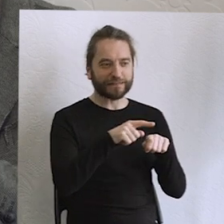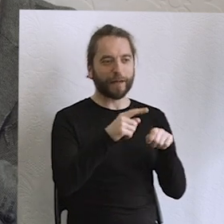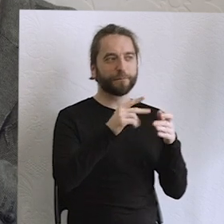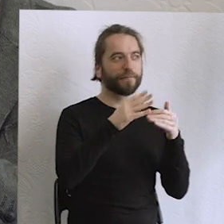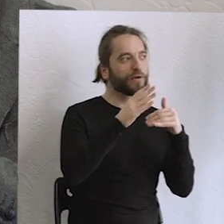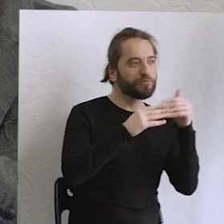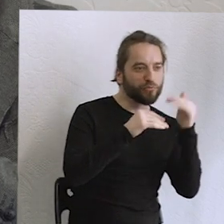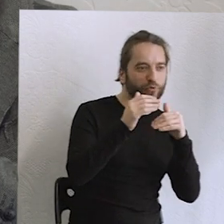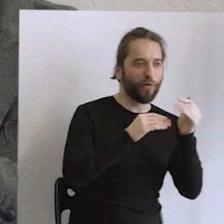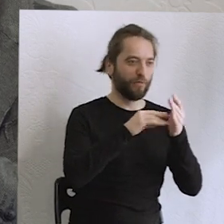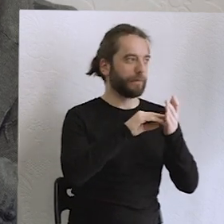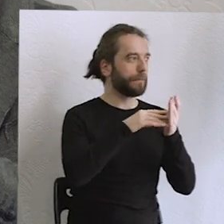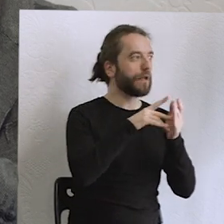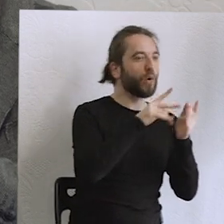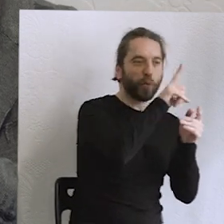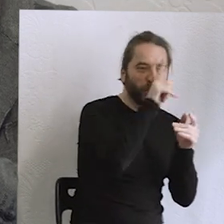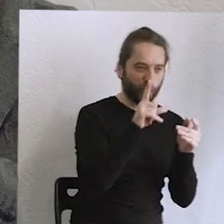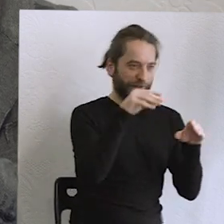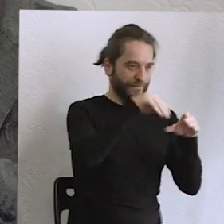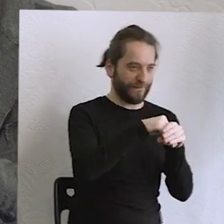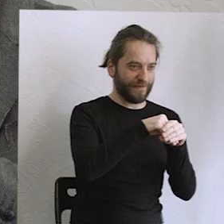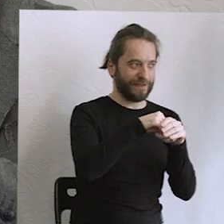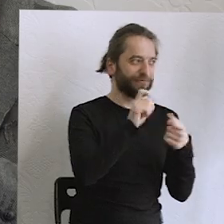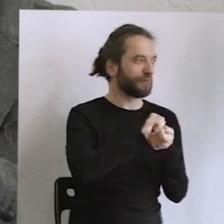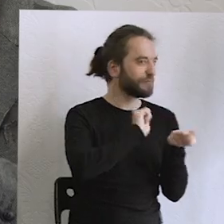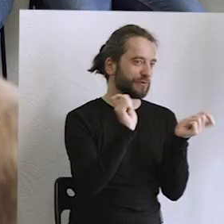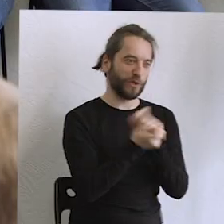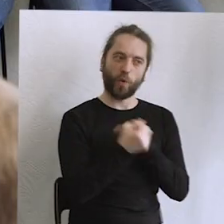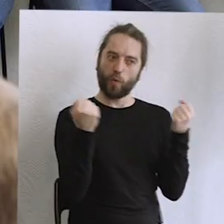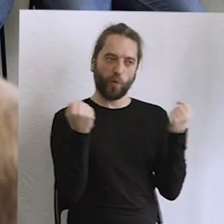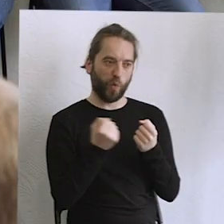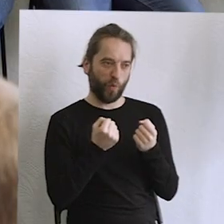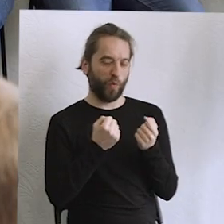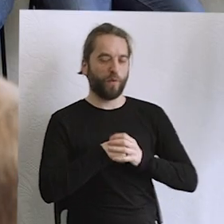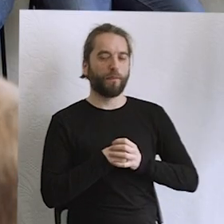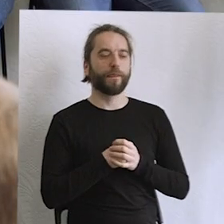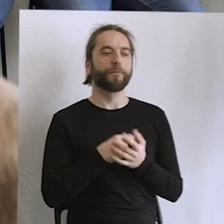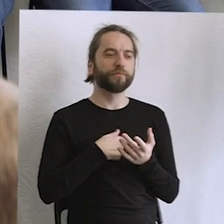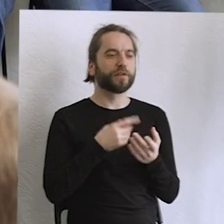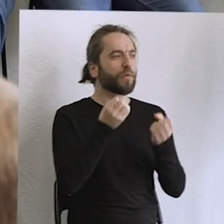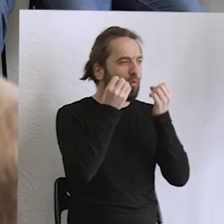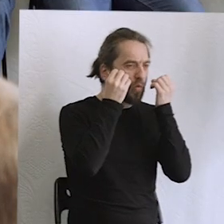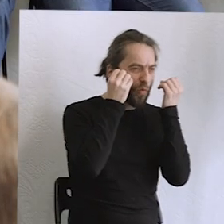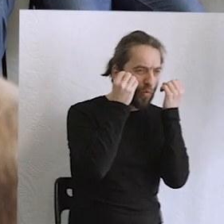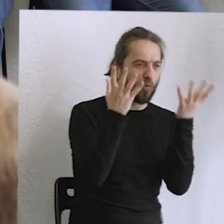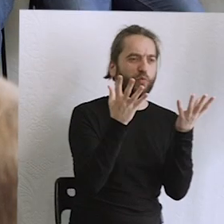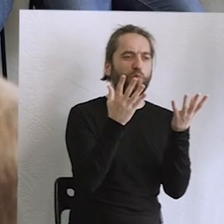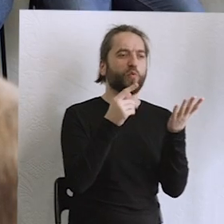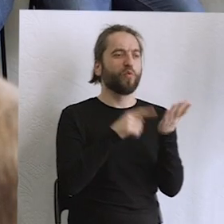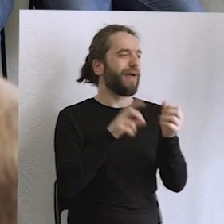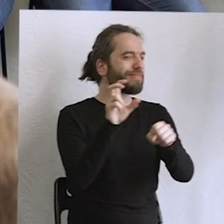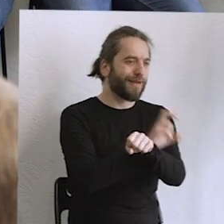obecnie niż w miastach. To, co się wydarza, jest niezauważone. Natomiast homogenizacja kultury, popkultury, choćby